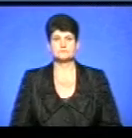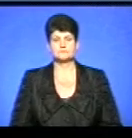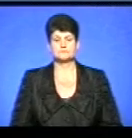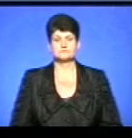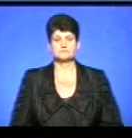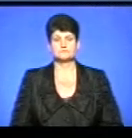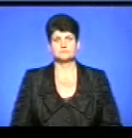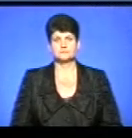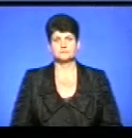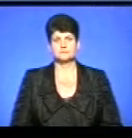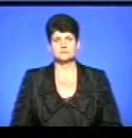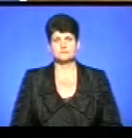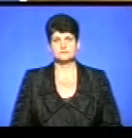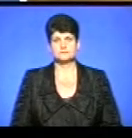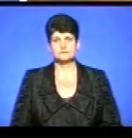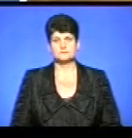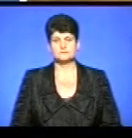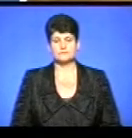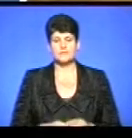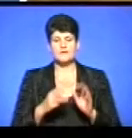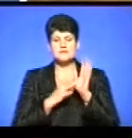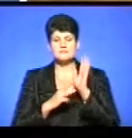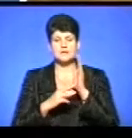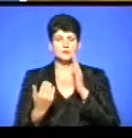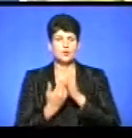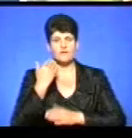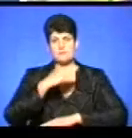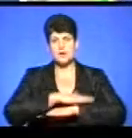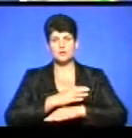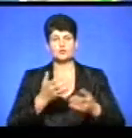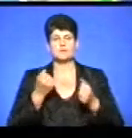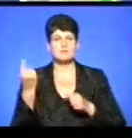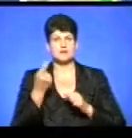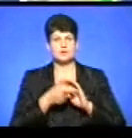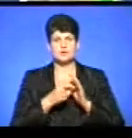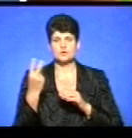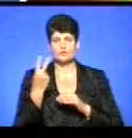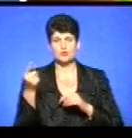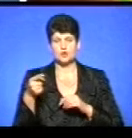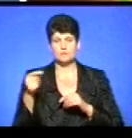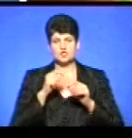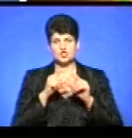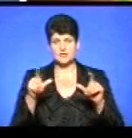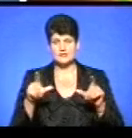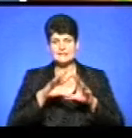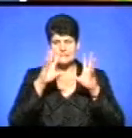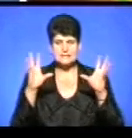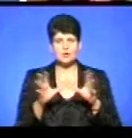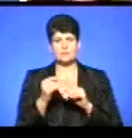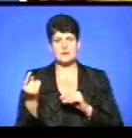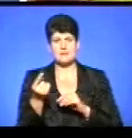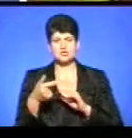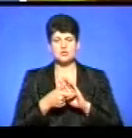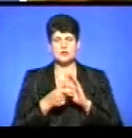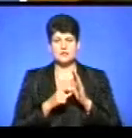Музика 80 нових парт отримали першокласники двох тернопільських шкіл. Загалом для перших класів міста